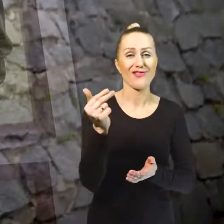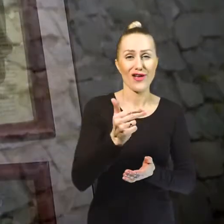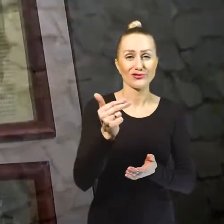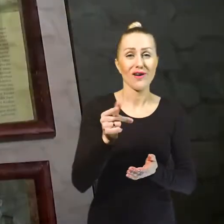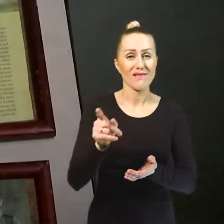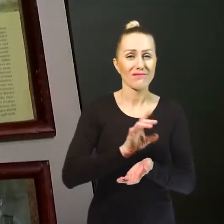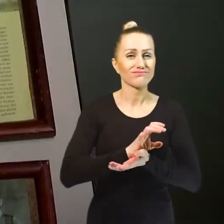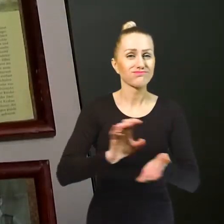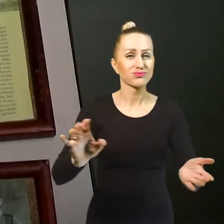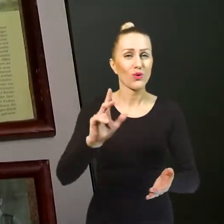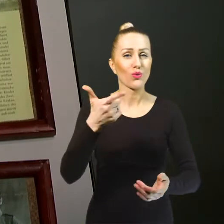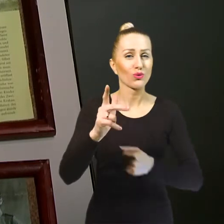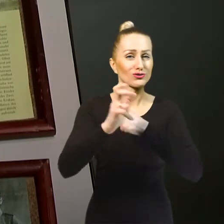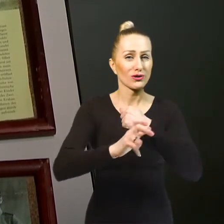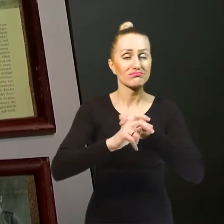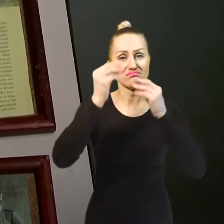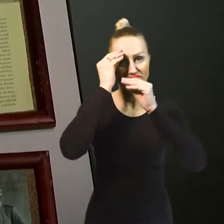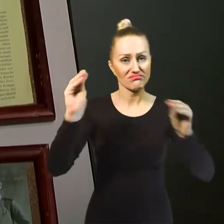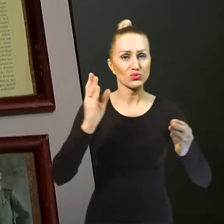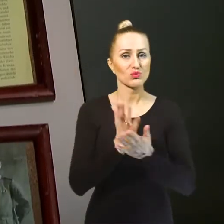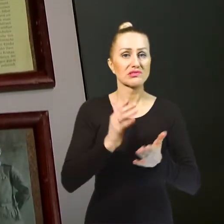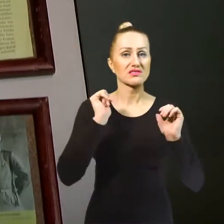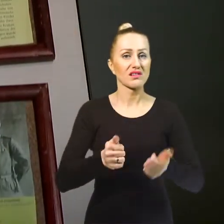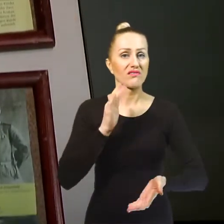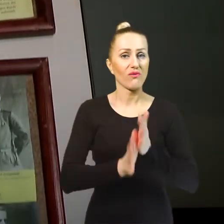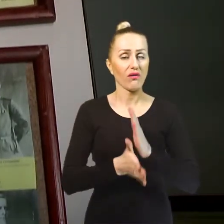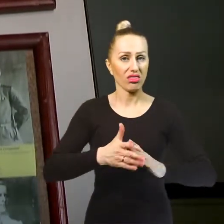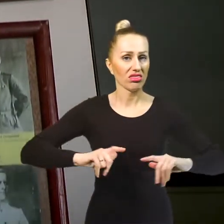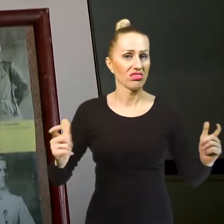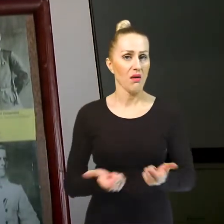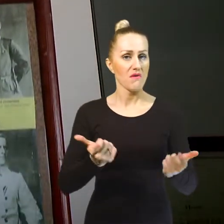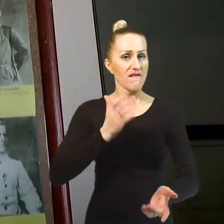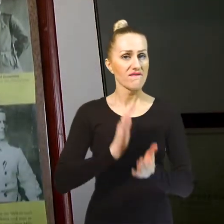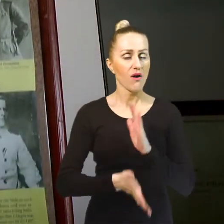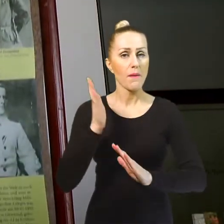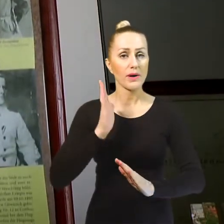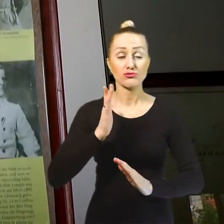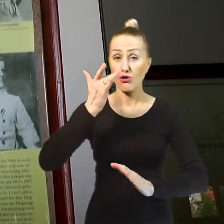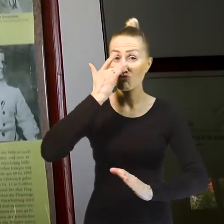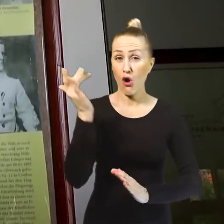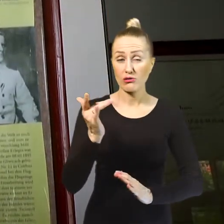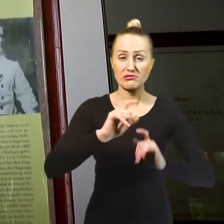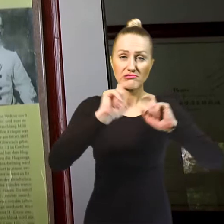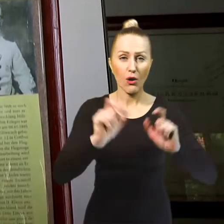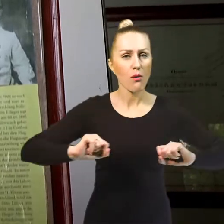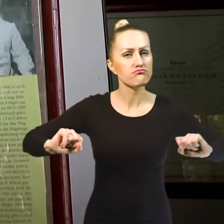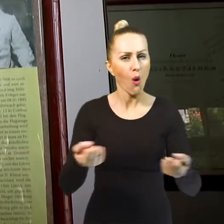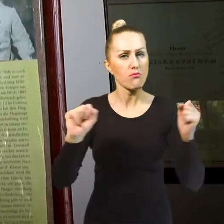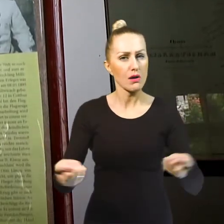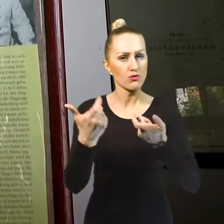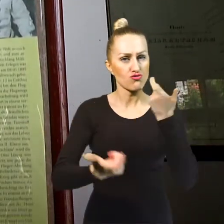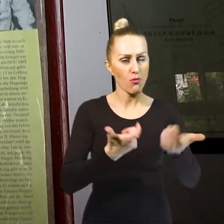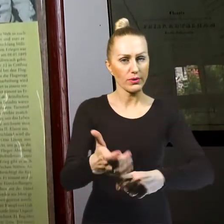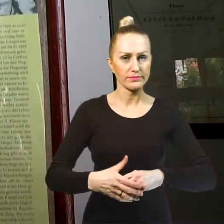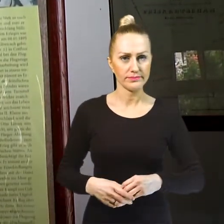sierpnia donosiła Stan wojenny dla Rzeszy. Niebezpieczeństwo wojny. Rosja prowadzi nadal mobilizację.